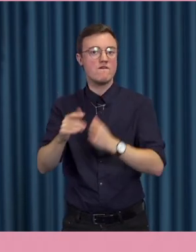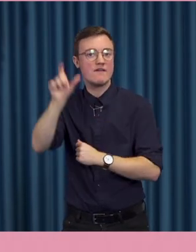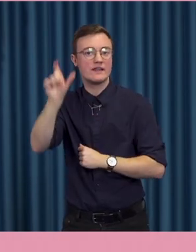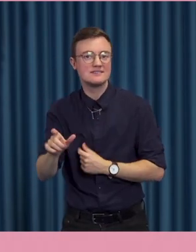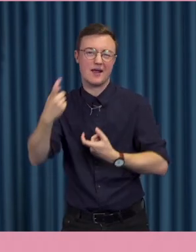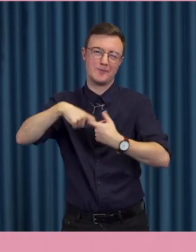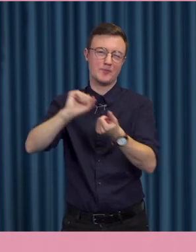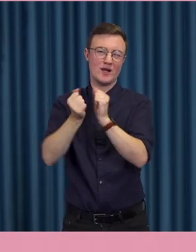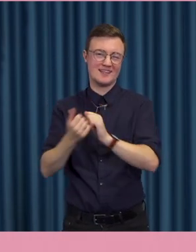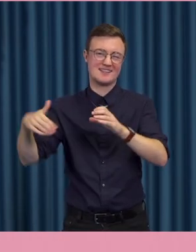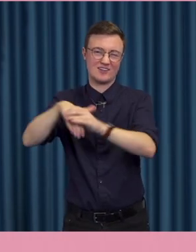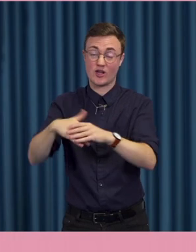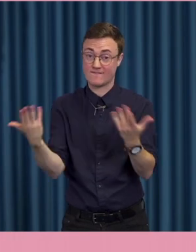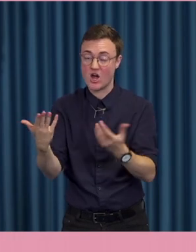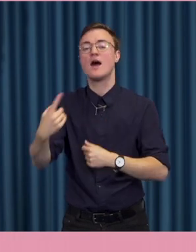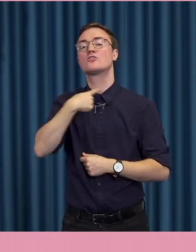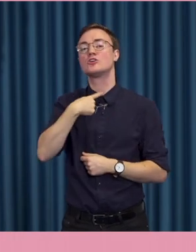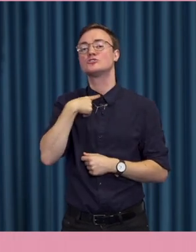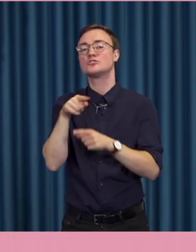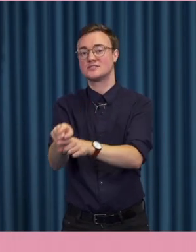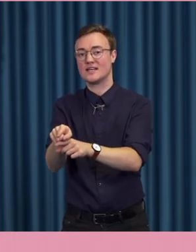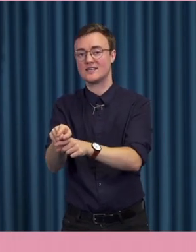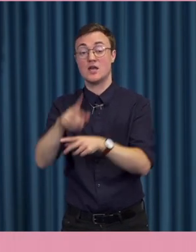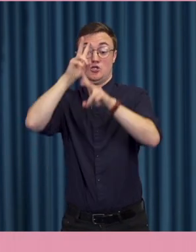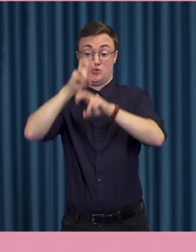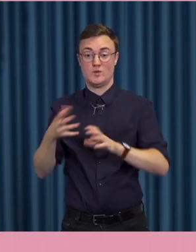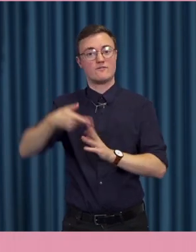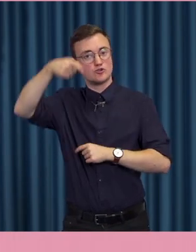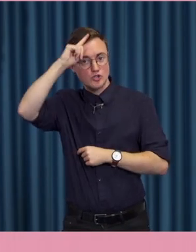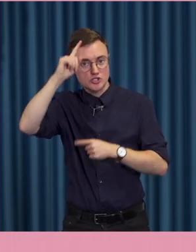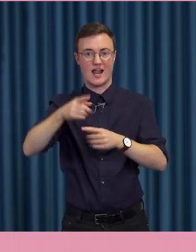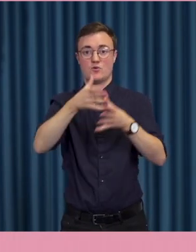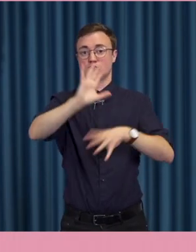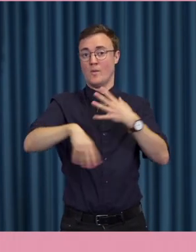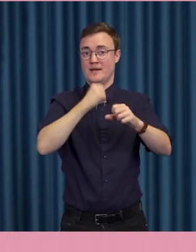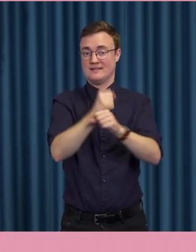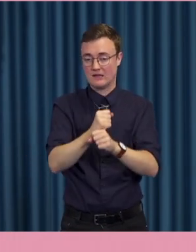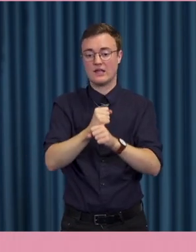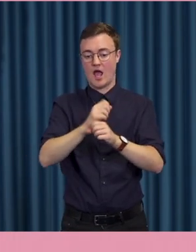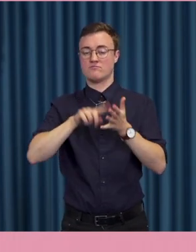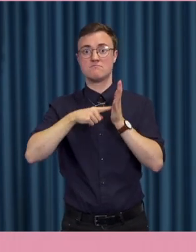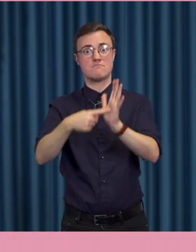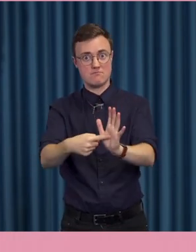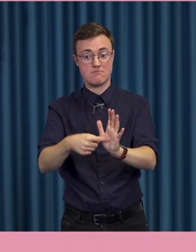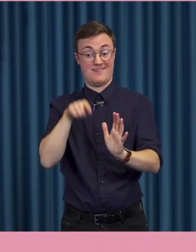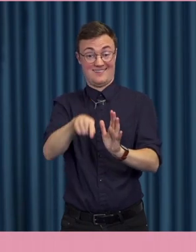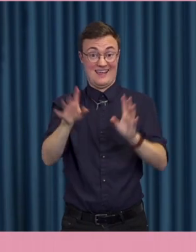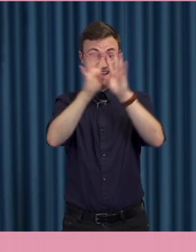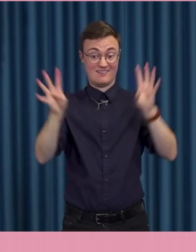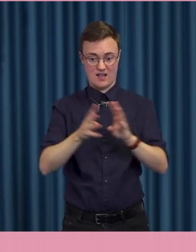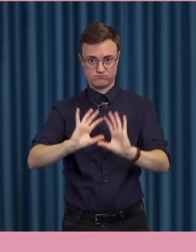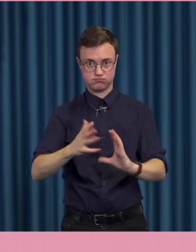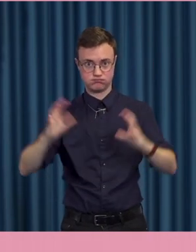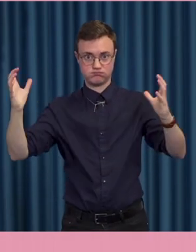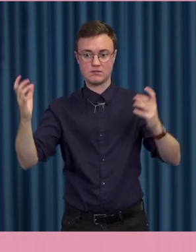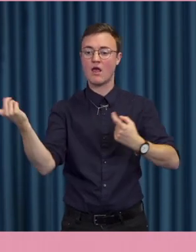deltagande, nämligen röstning. Studier från både Tyskland och Storbritannien har på ett trovärdigt sätt visat att utbyggnaden av internet hänger ihop